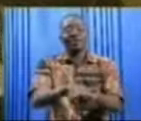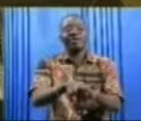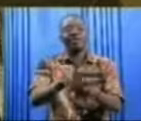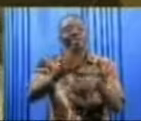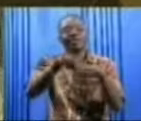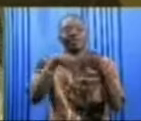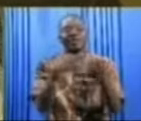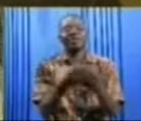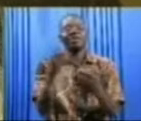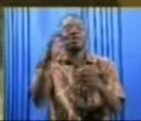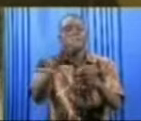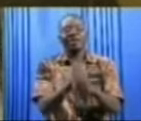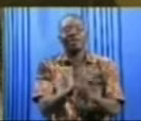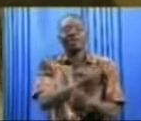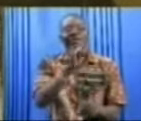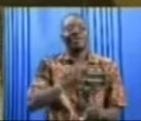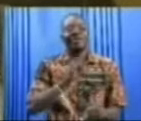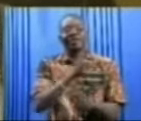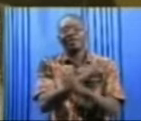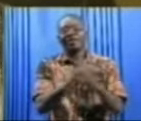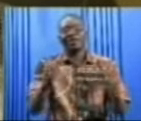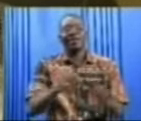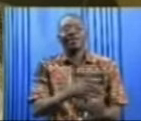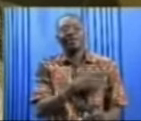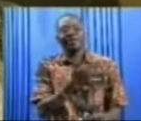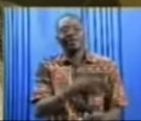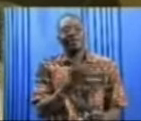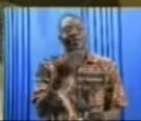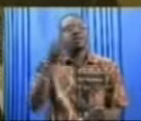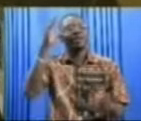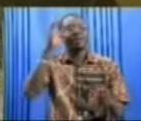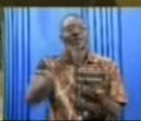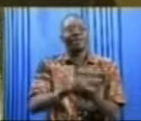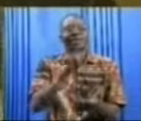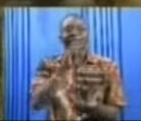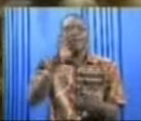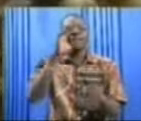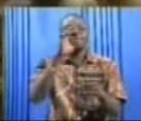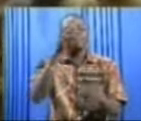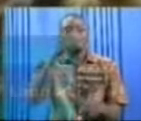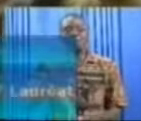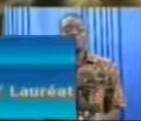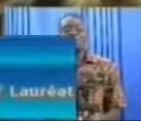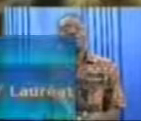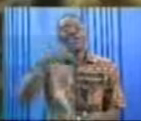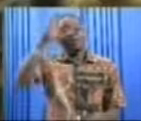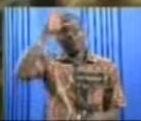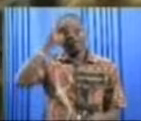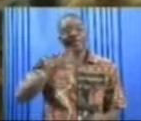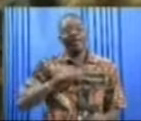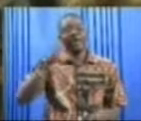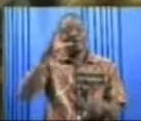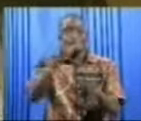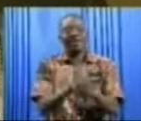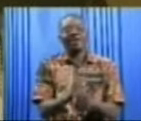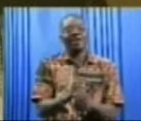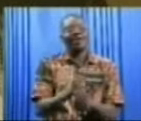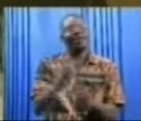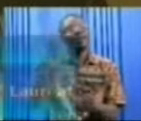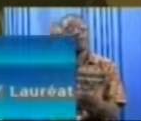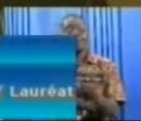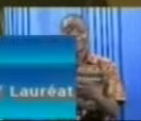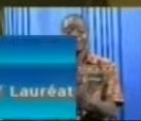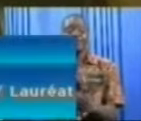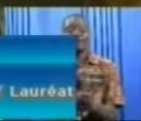Je suis très géré, c'est mon frère qui a gagné, mais c'est comme si c'était moi. L'argent réussi va